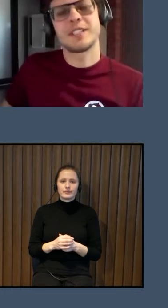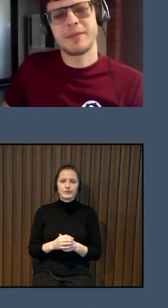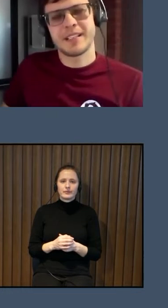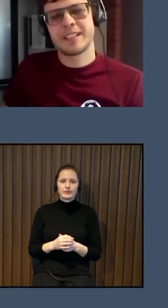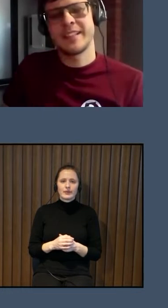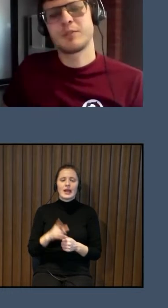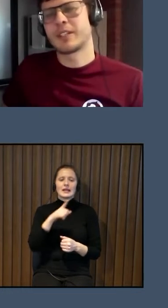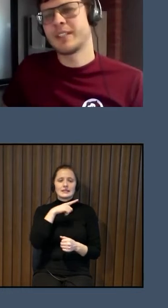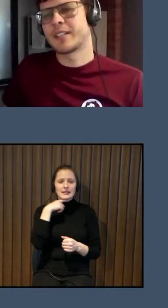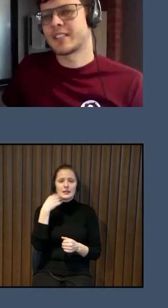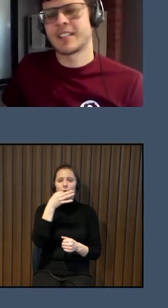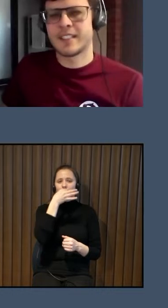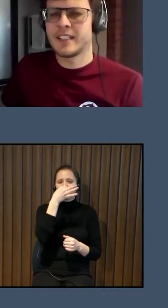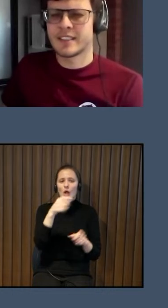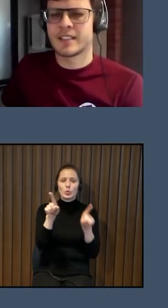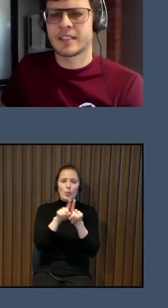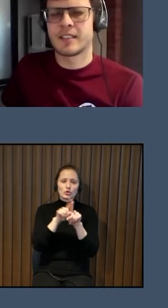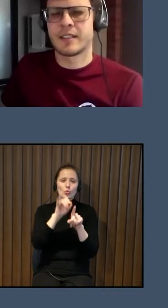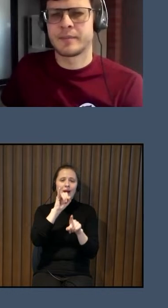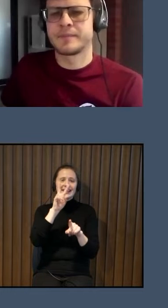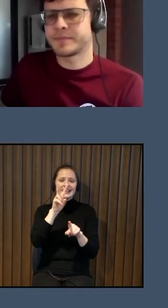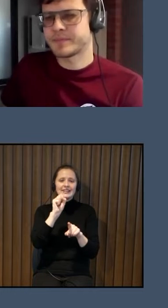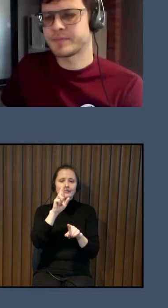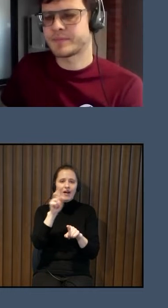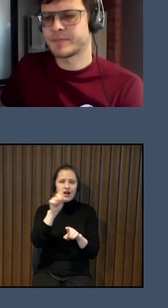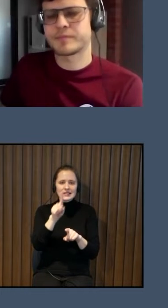nu jā, ko es gribēju arī teikt, ko Ivars arī teica, ka